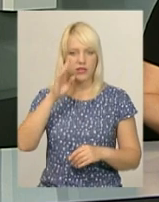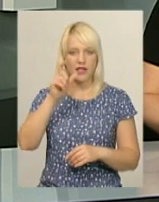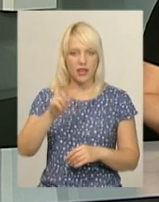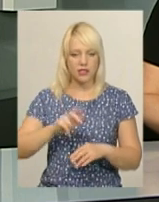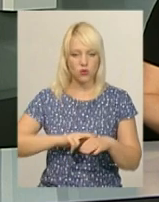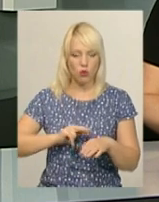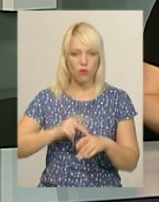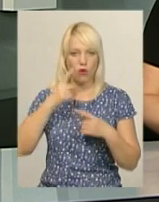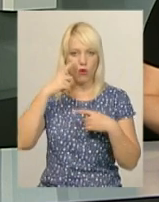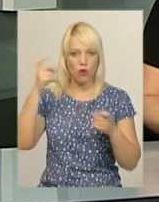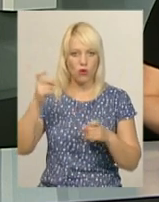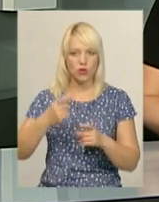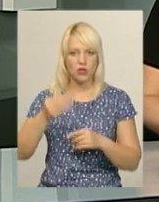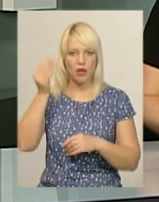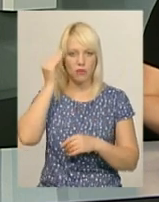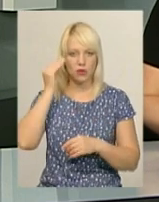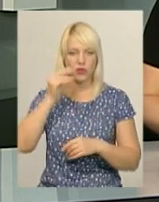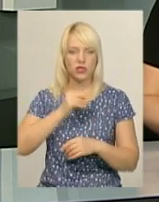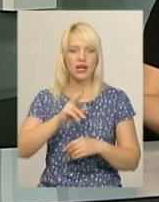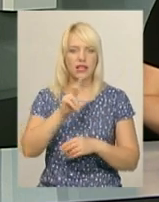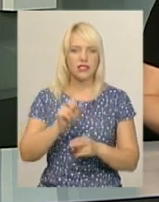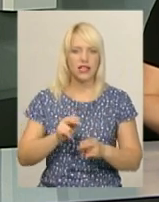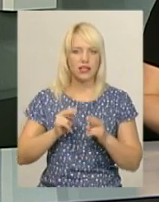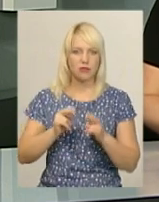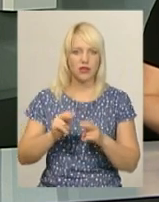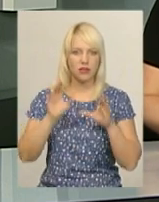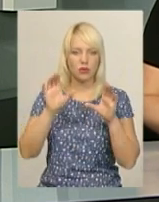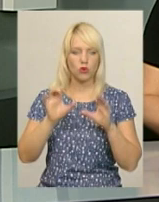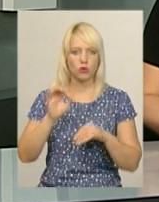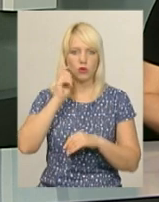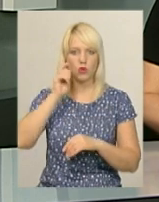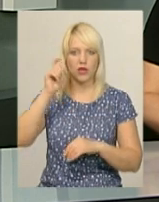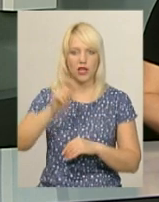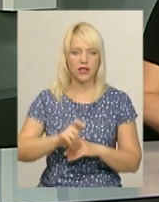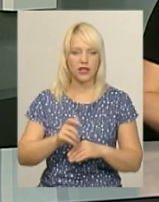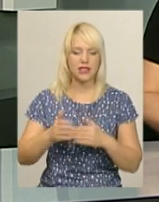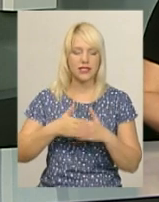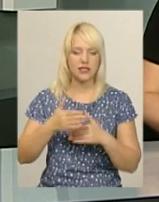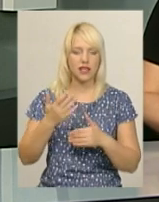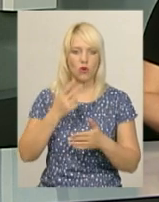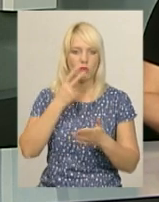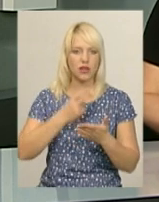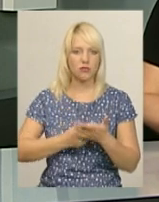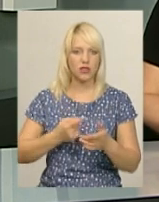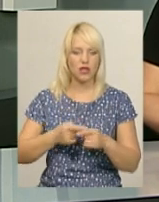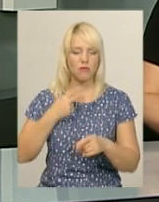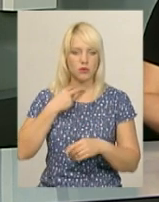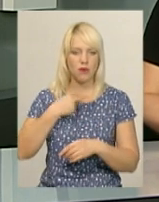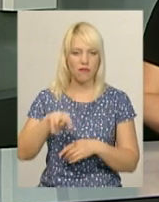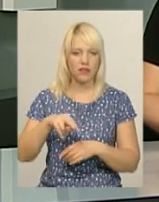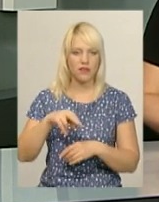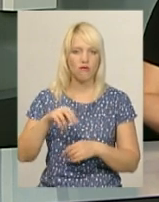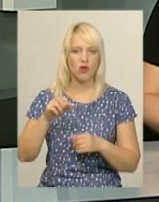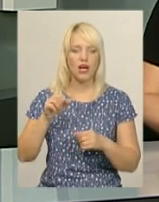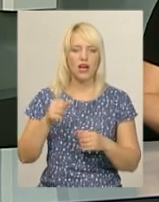підозру за частиною 3 статті 368 Кримінального кодексу України, санкція якої передбачає позбавлення волі від 5